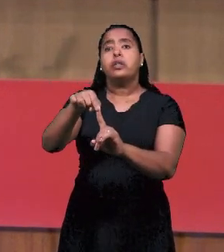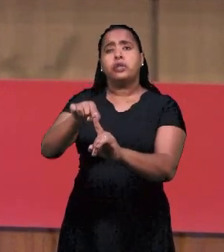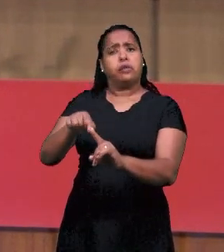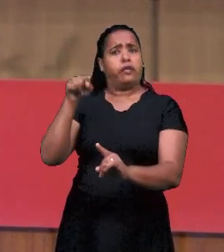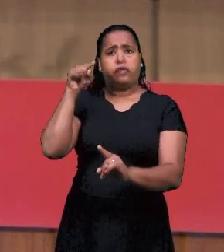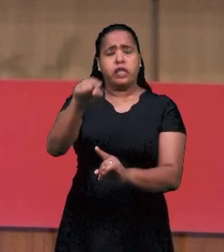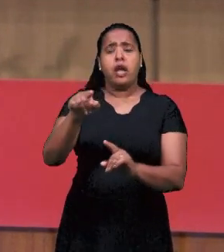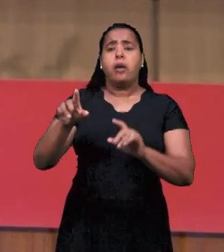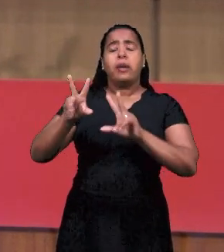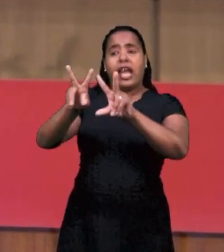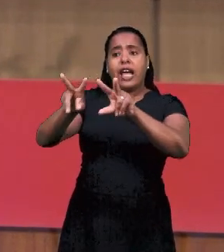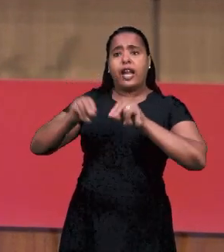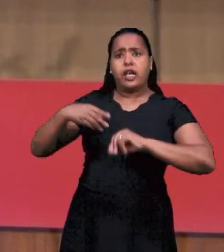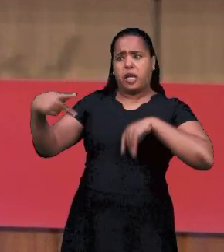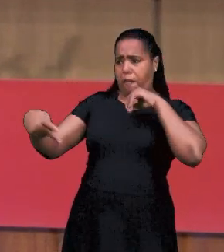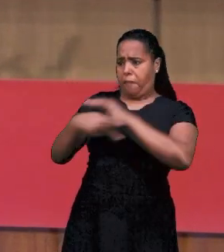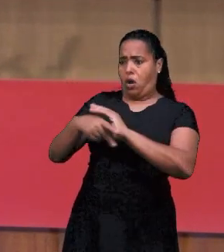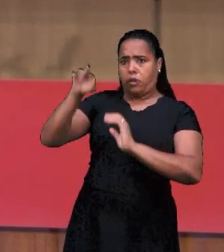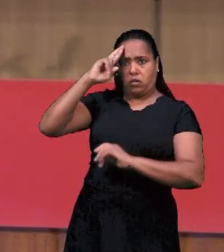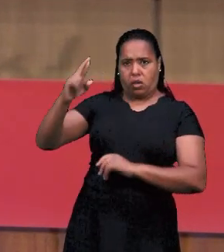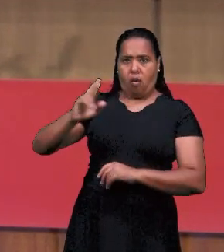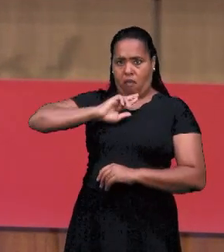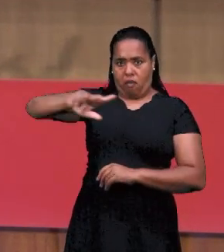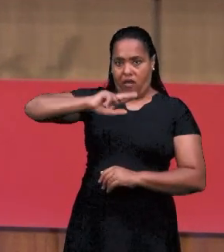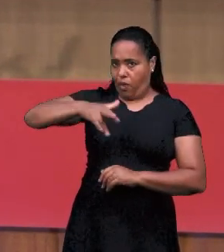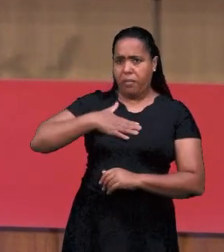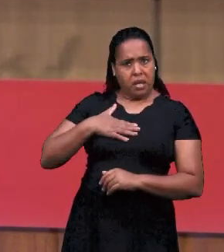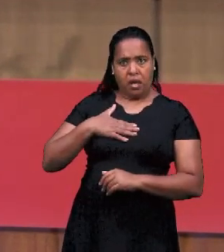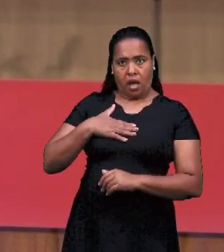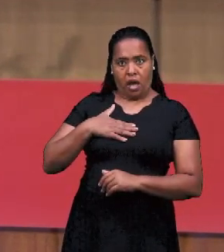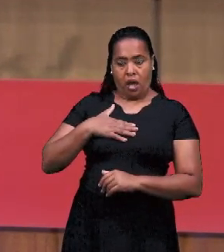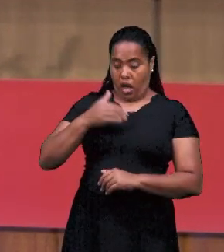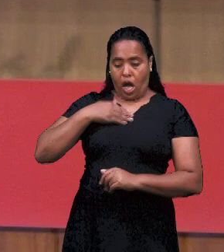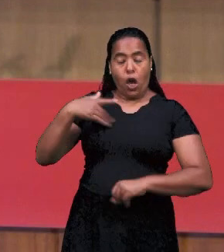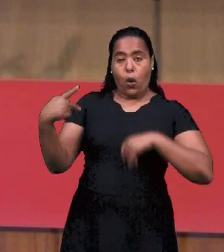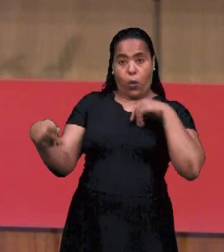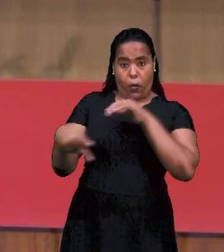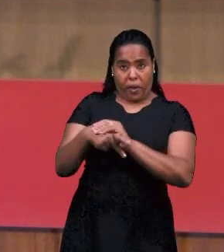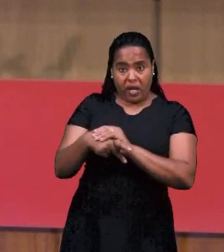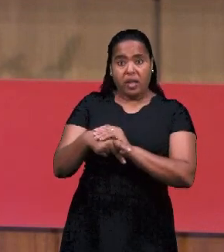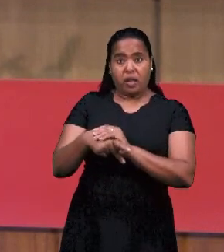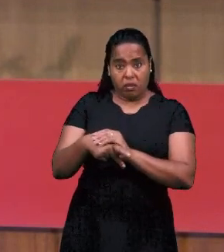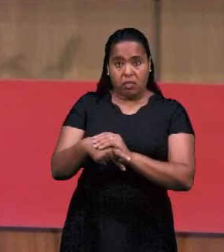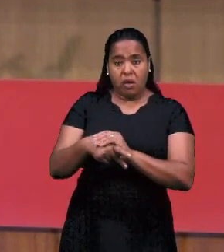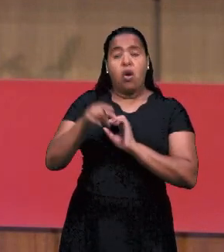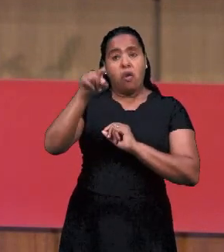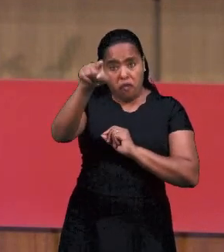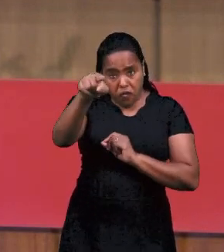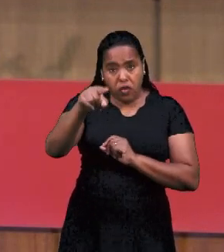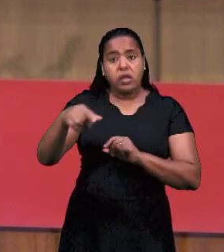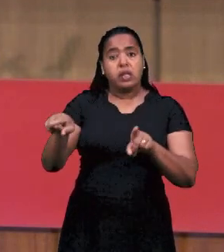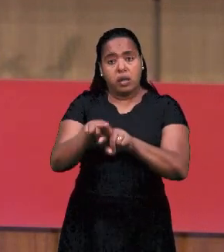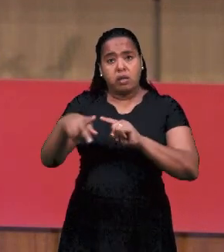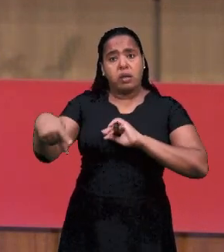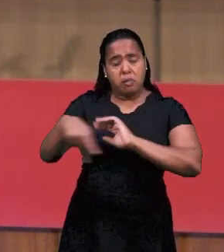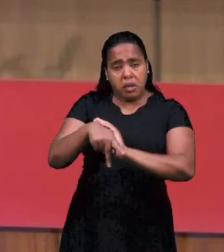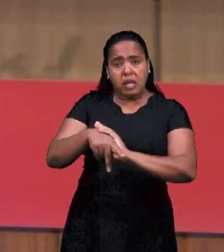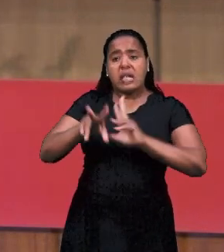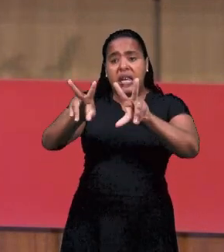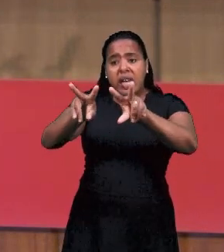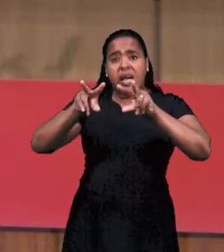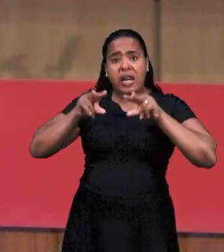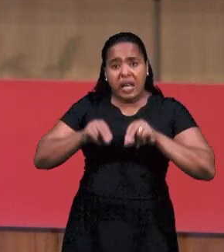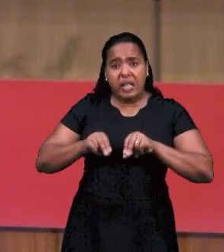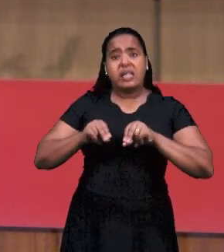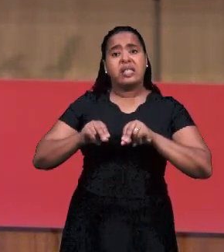вас, молодежь, оно направлено на вас, потому что наследство, оно от Господа, оно не мое. Я являюсь частью,